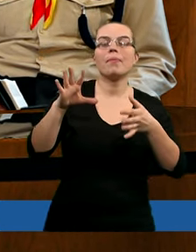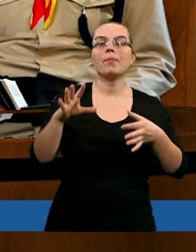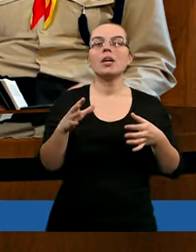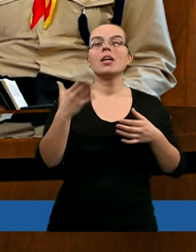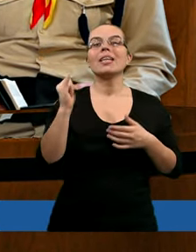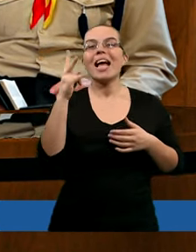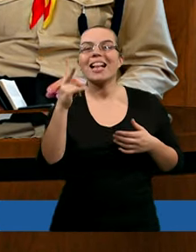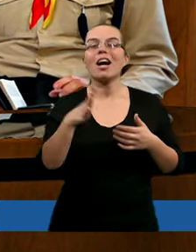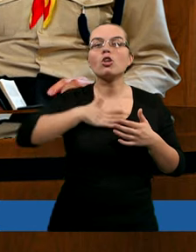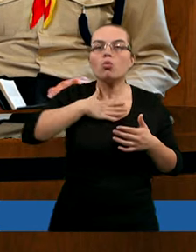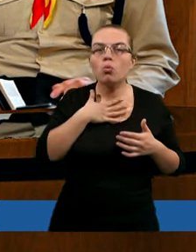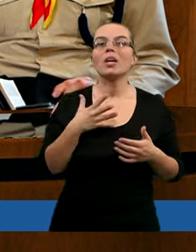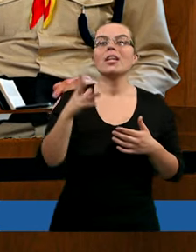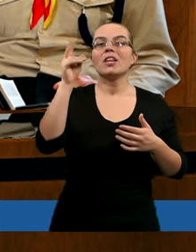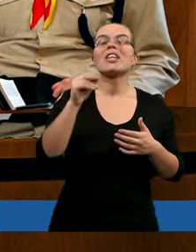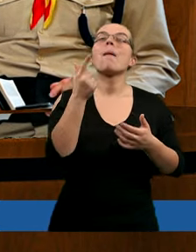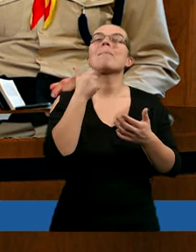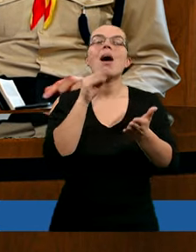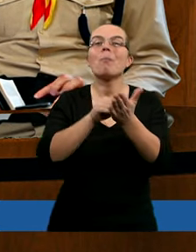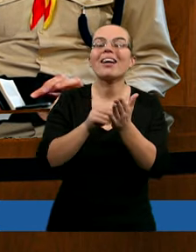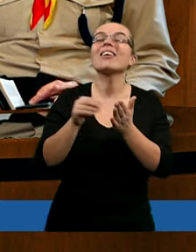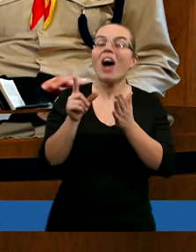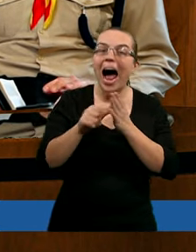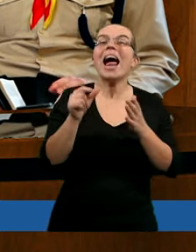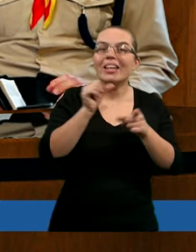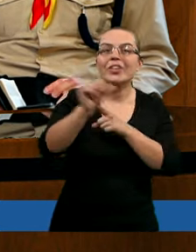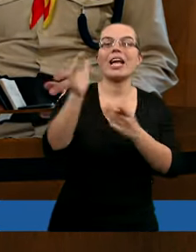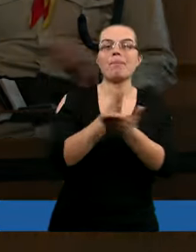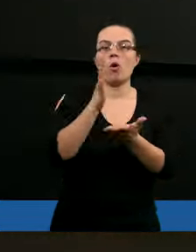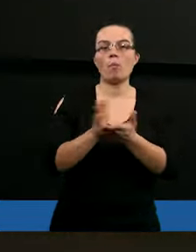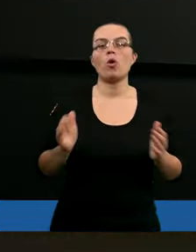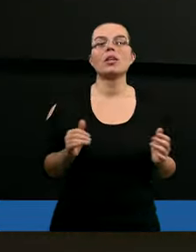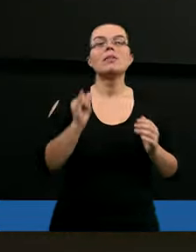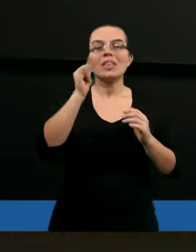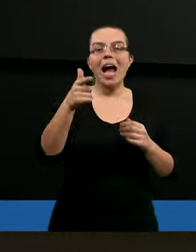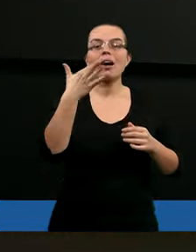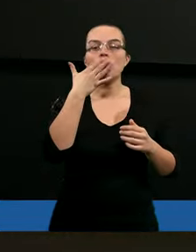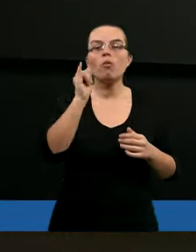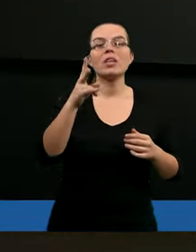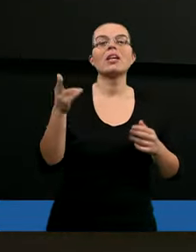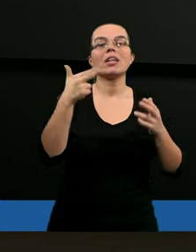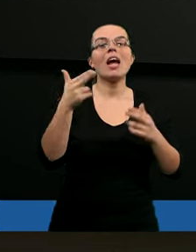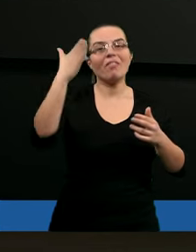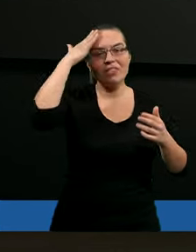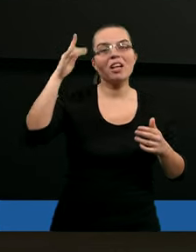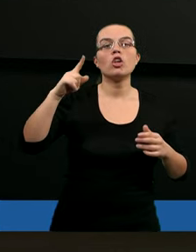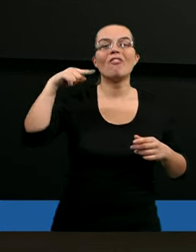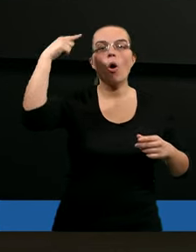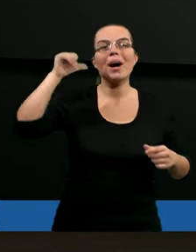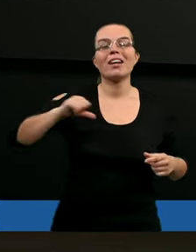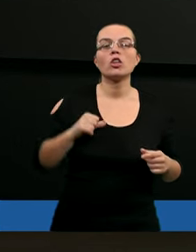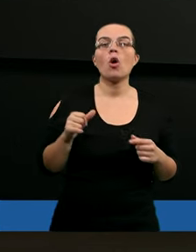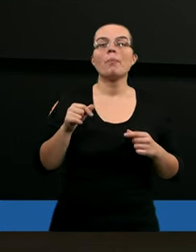troszeczkę mało praktykowane. Tak, od razu zamiast mówić, że kiedyś się będziemy za ciebie modlić, można od razu,